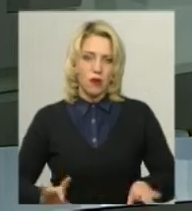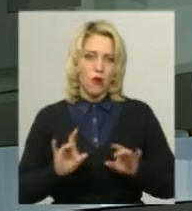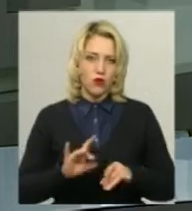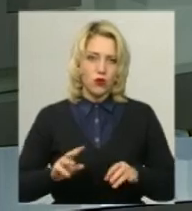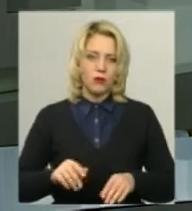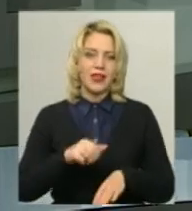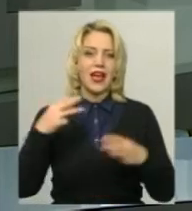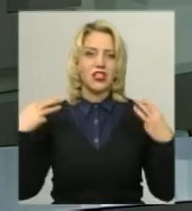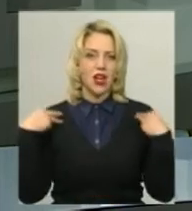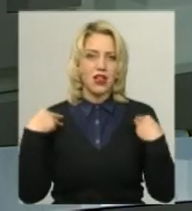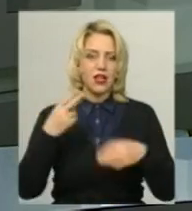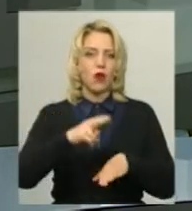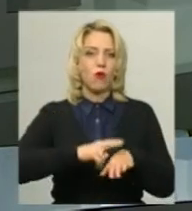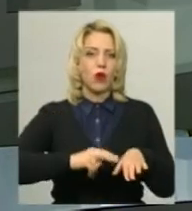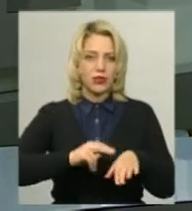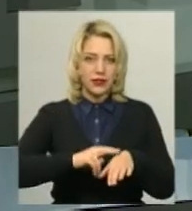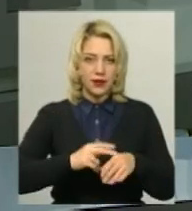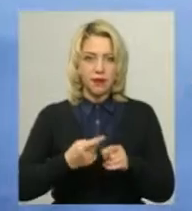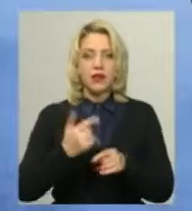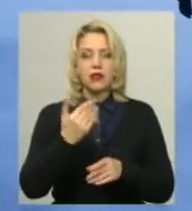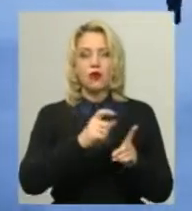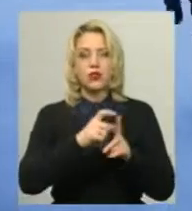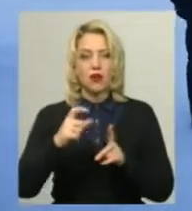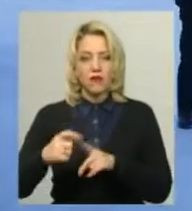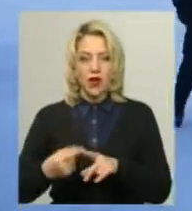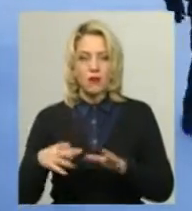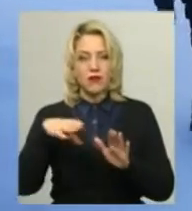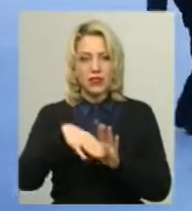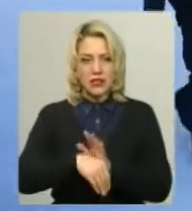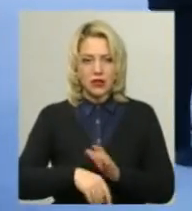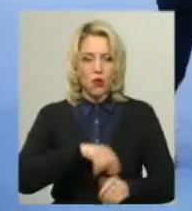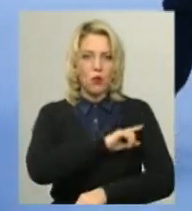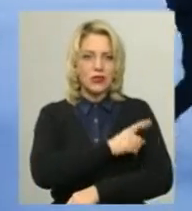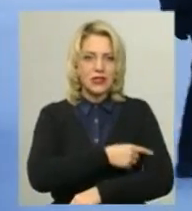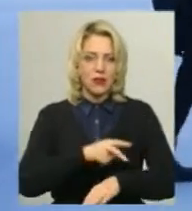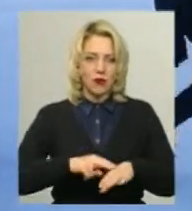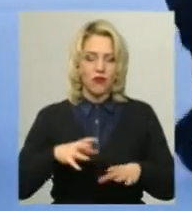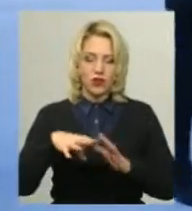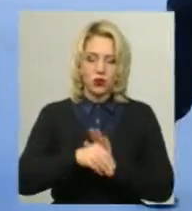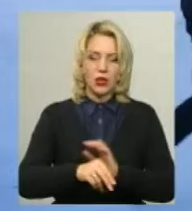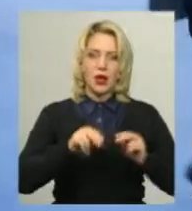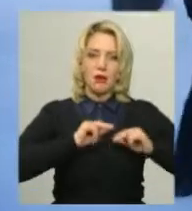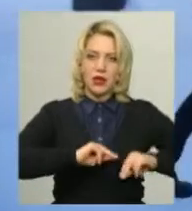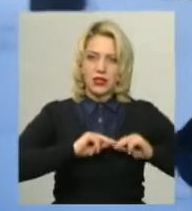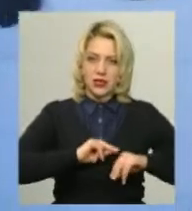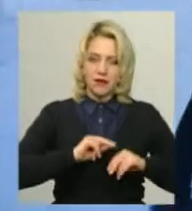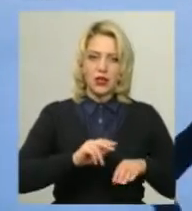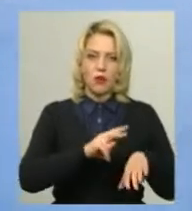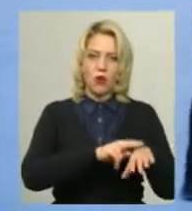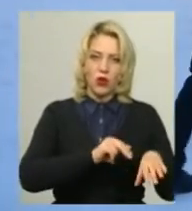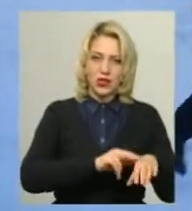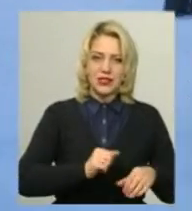управління Нацполіції в області Дмитро Міхалець. За його словами, до складу посилених патрулів увійдуть працівники Хмельницького відділу поліції,